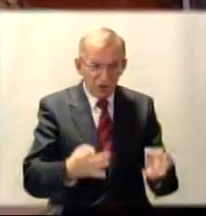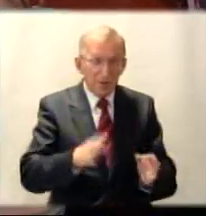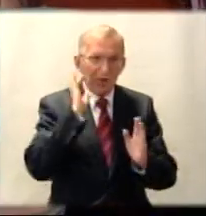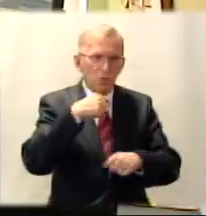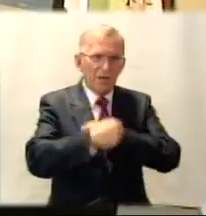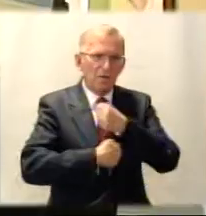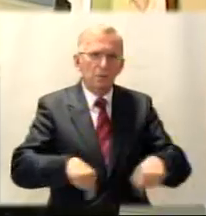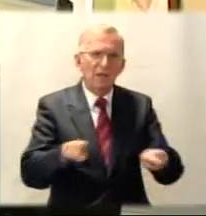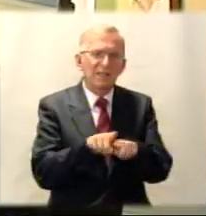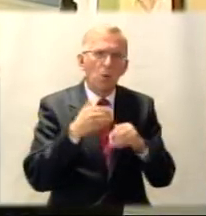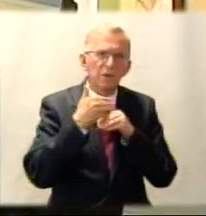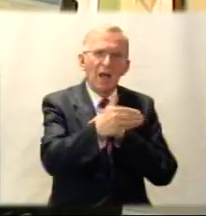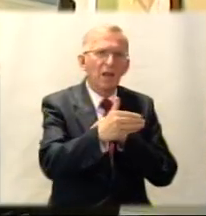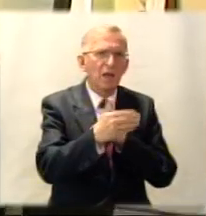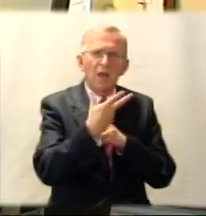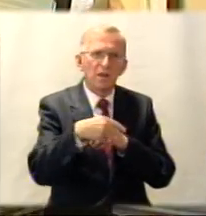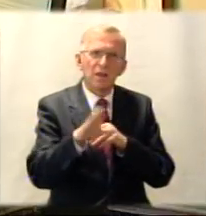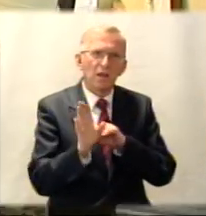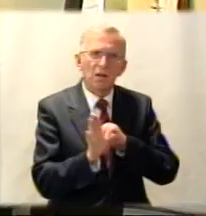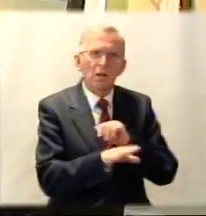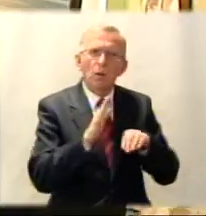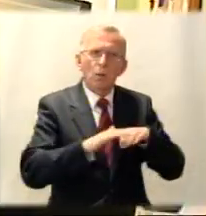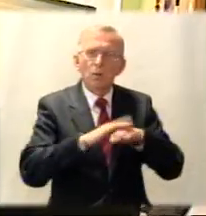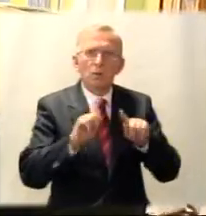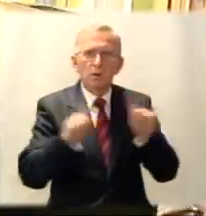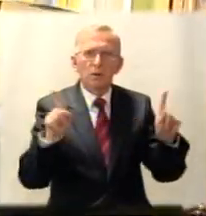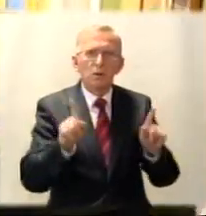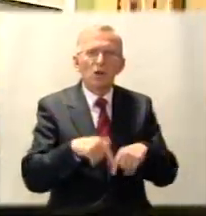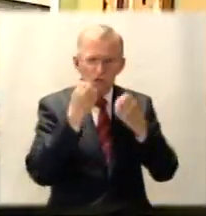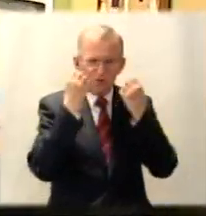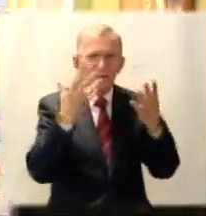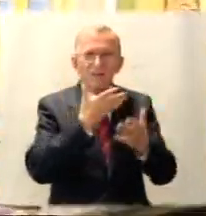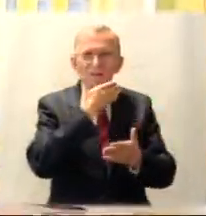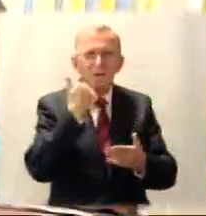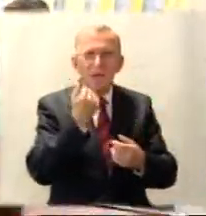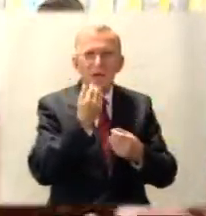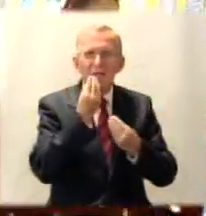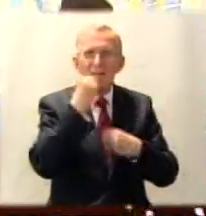będziesz pracował dalej. I rzeczywiście jest to świetne. I nie ma lepsza rehabilitacja.